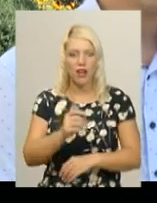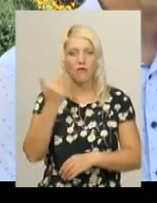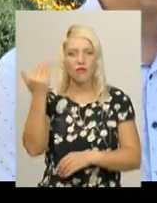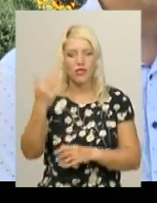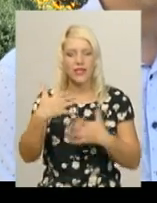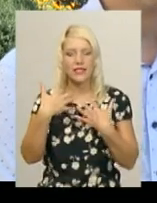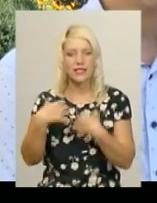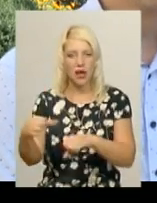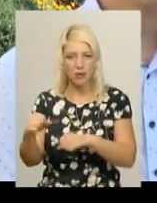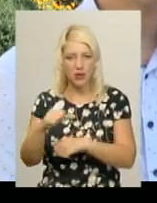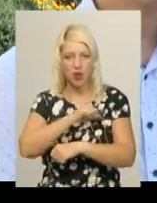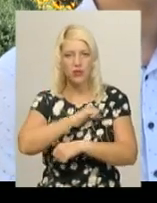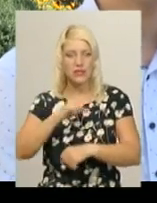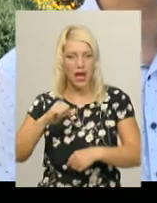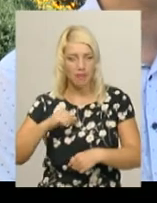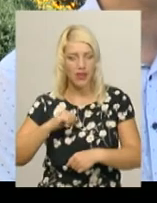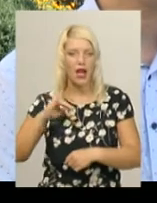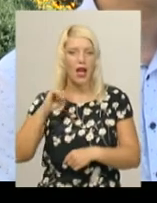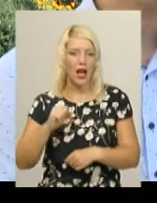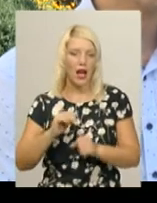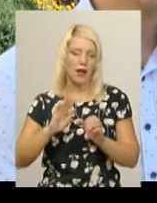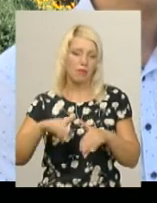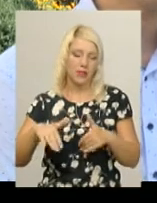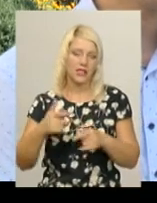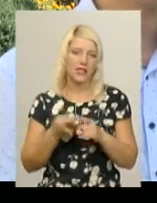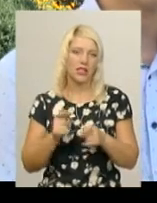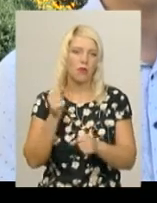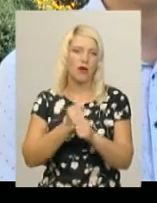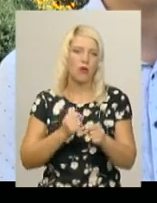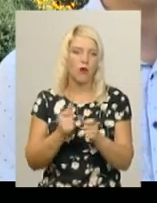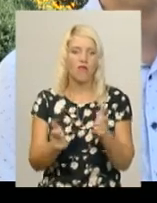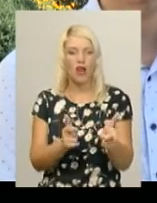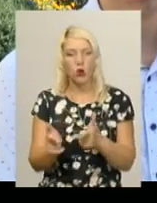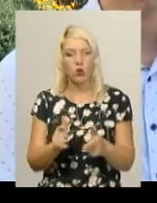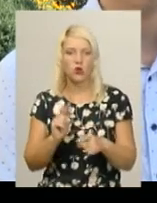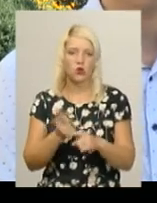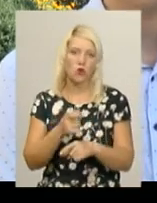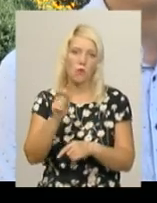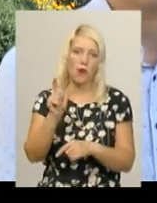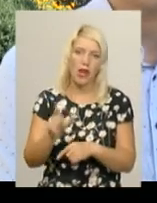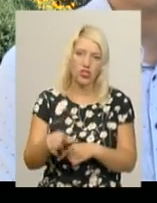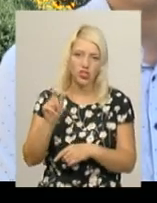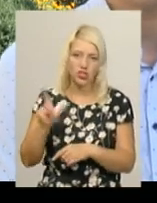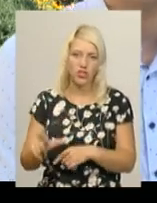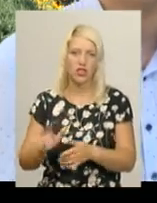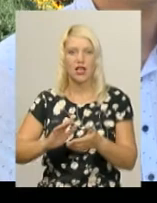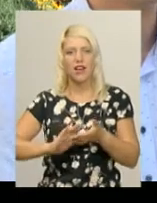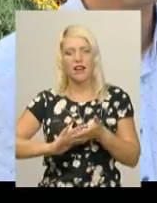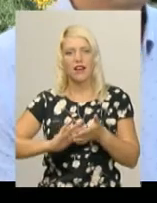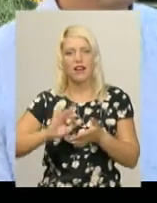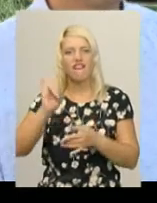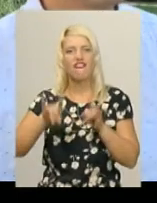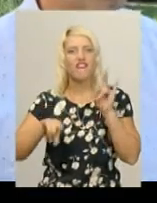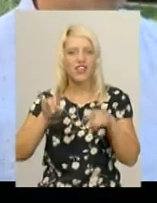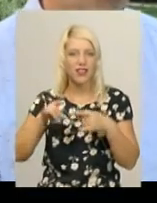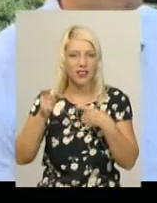самі і безпосередньо вже його переробляють. Тобто виготовляють знову пляшки, вікна, тобто